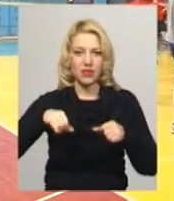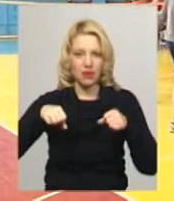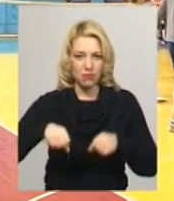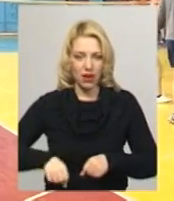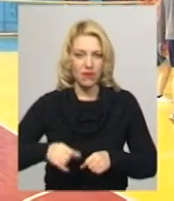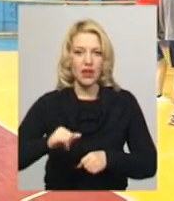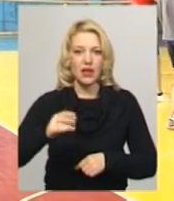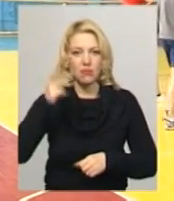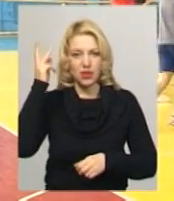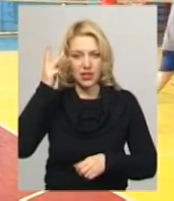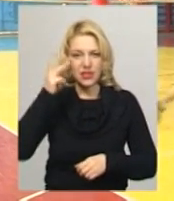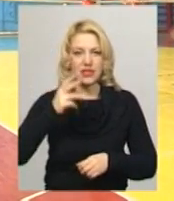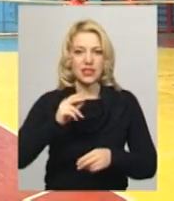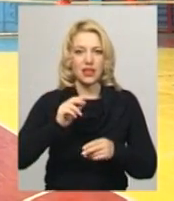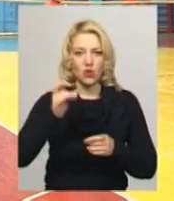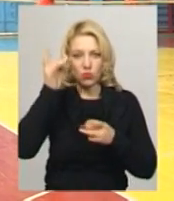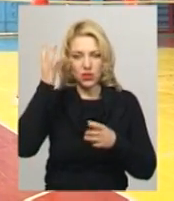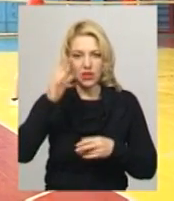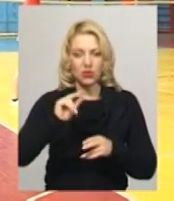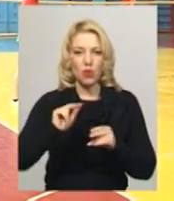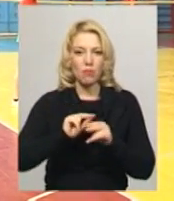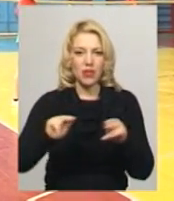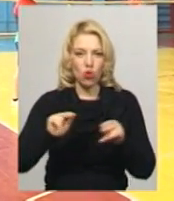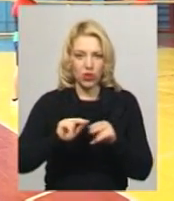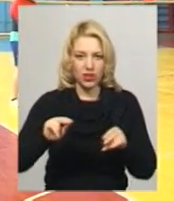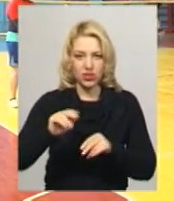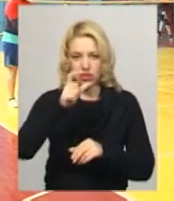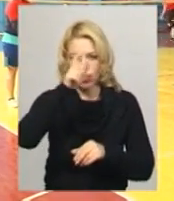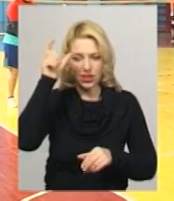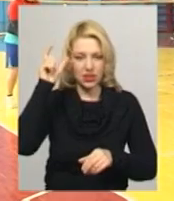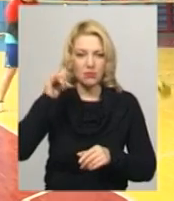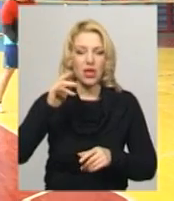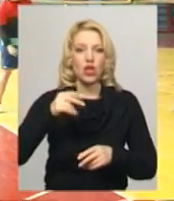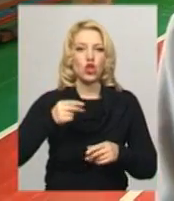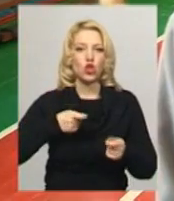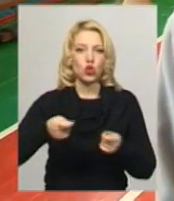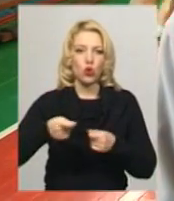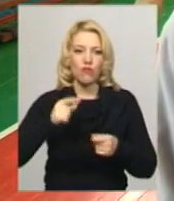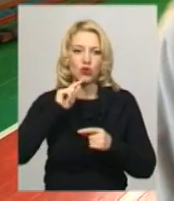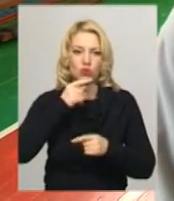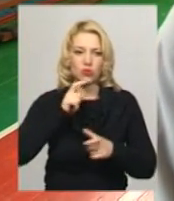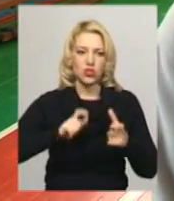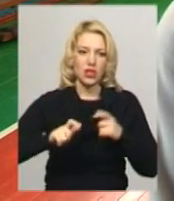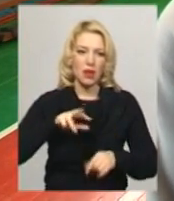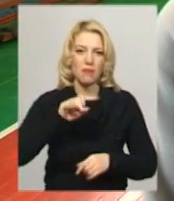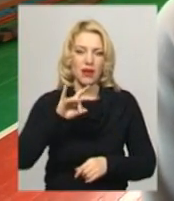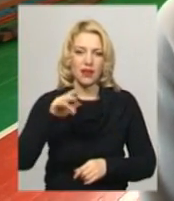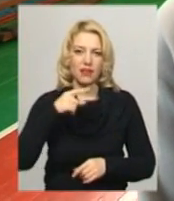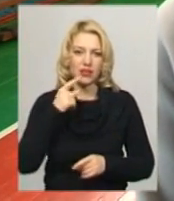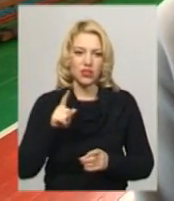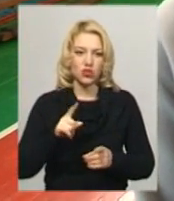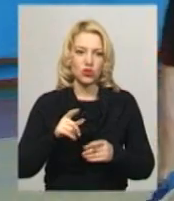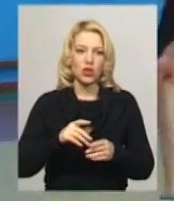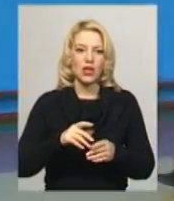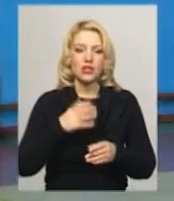Хмельницька гуманітарно-педагогічна академія і Хмельницький кооперативно-торгово-економічний інститут. Марина Хмара каже, що потримує своїх